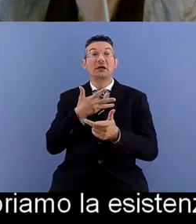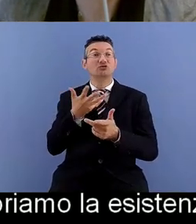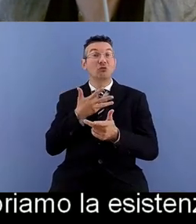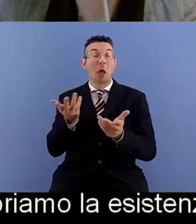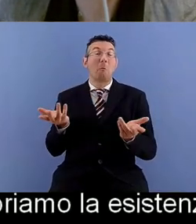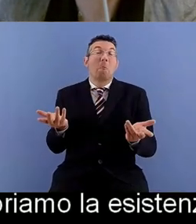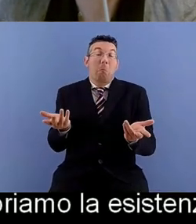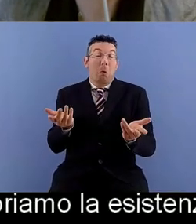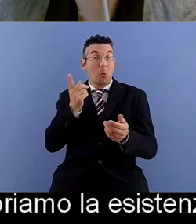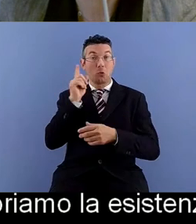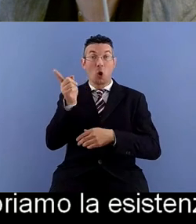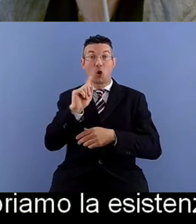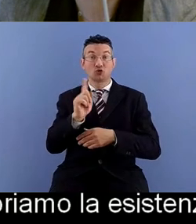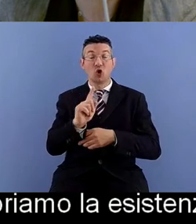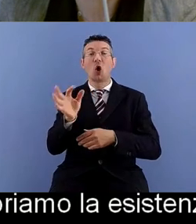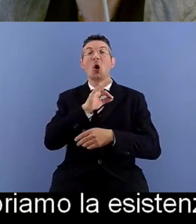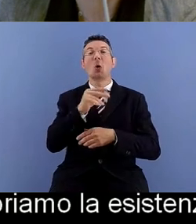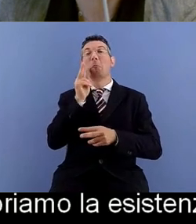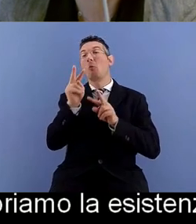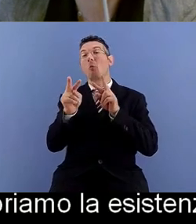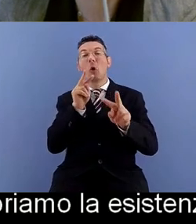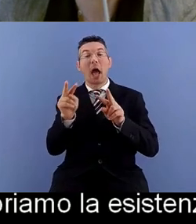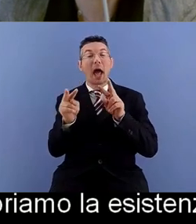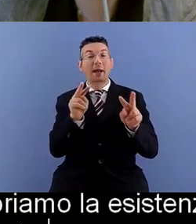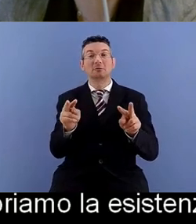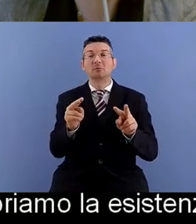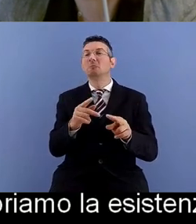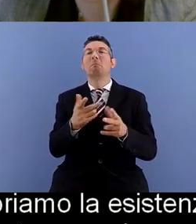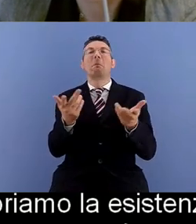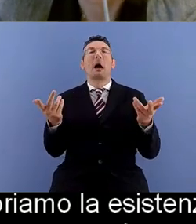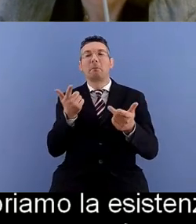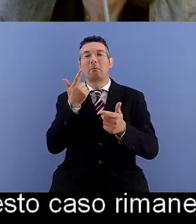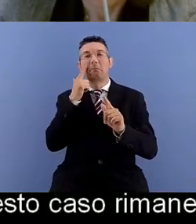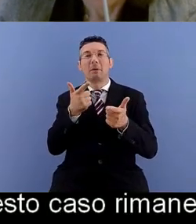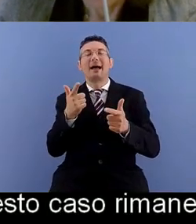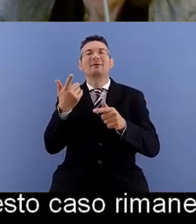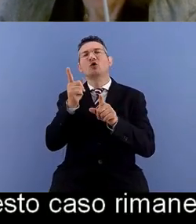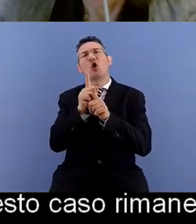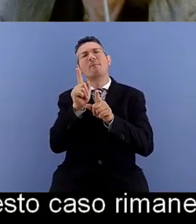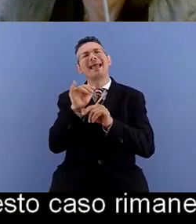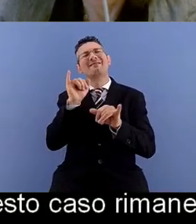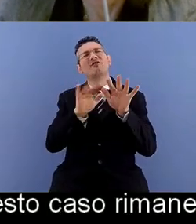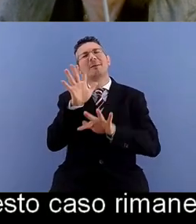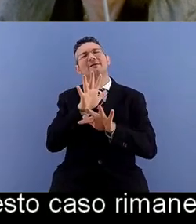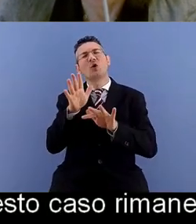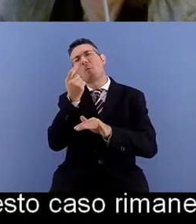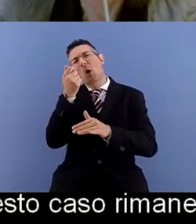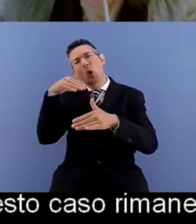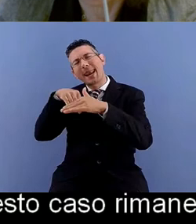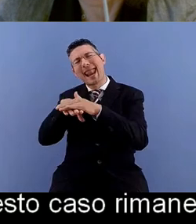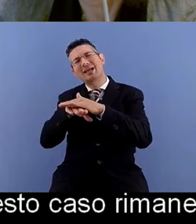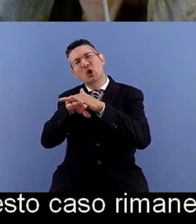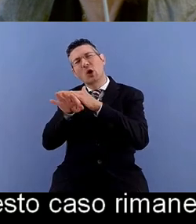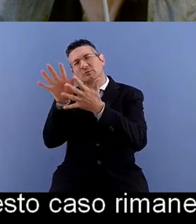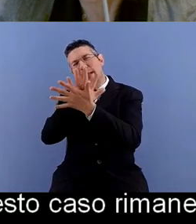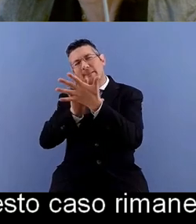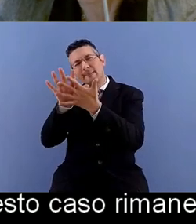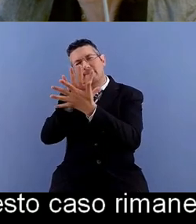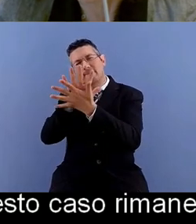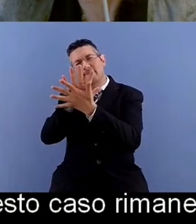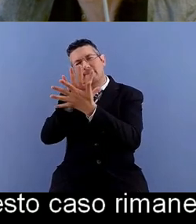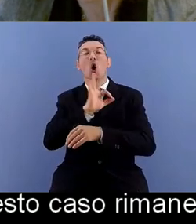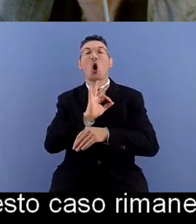genere consultiamo quindi in questo caso rimane comunque nascosta oppure è inaccessibile perché non riusciamo a